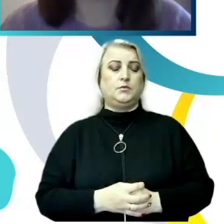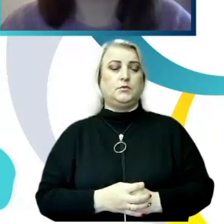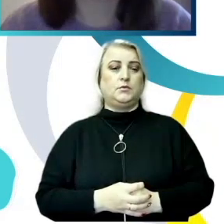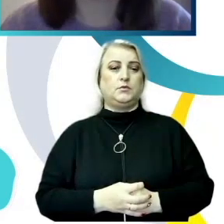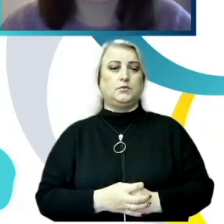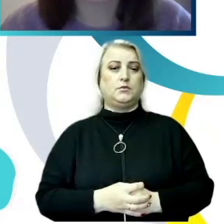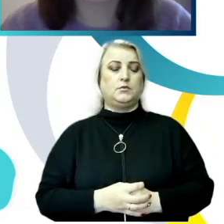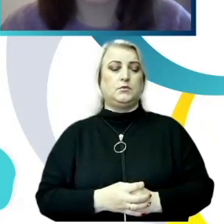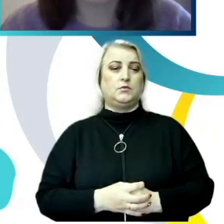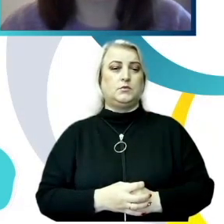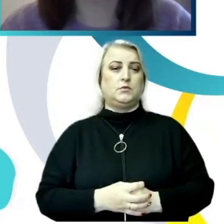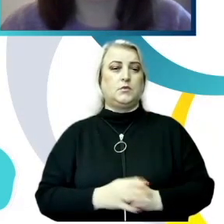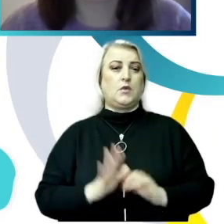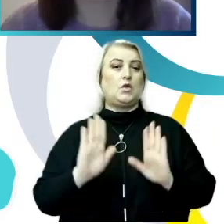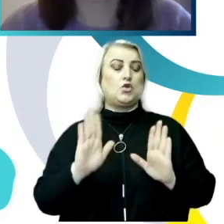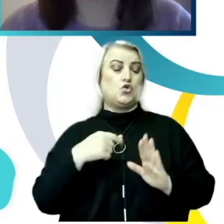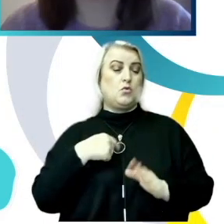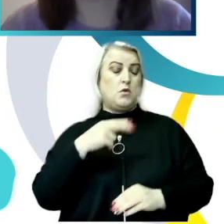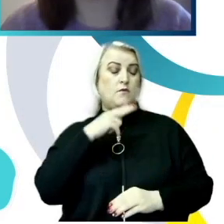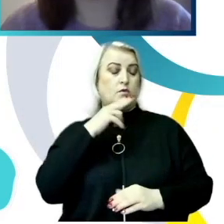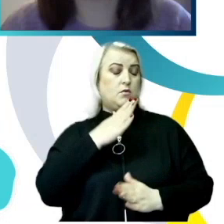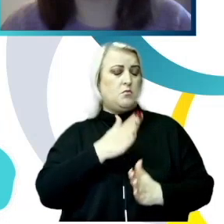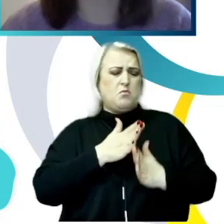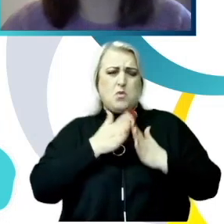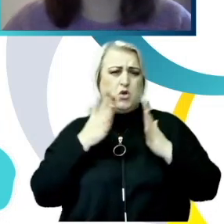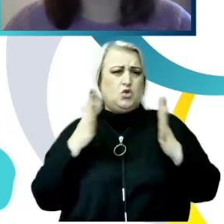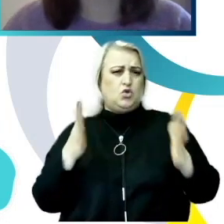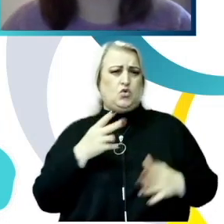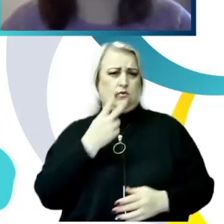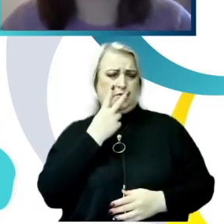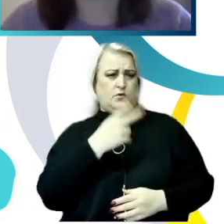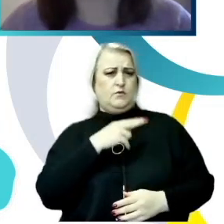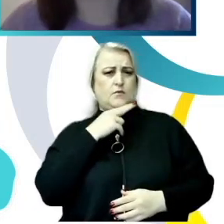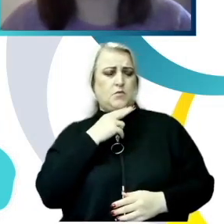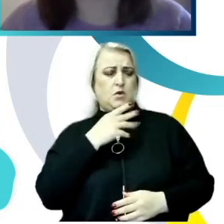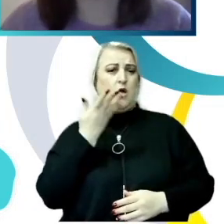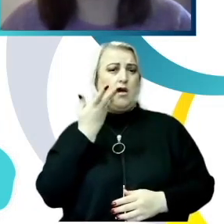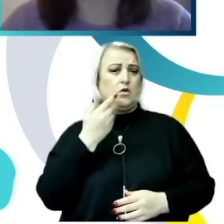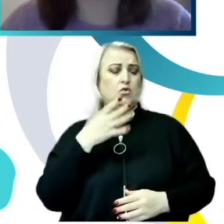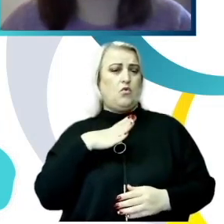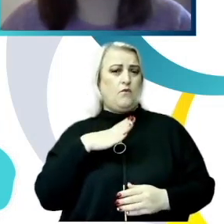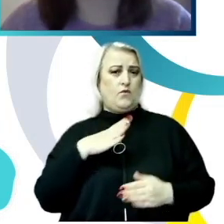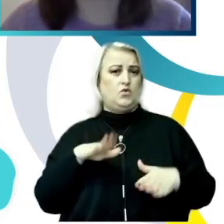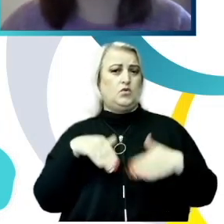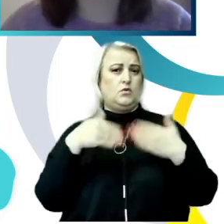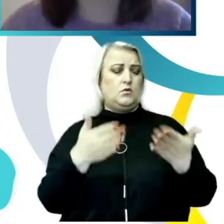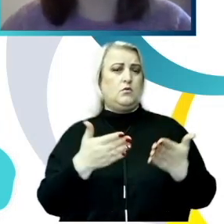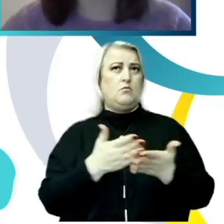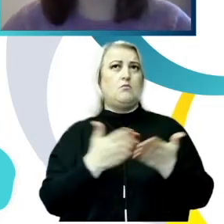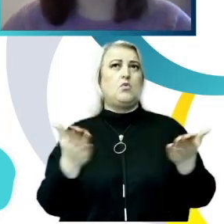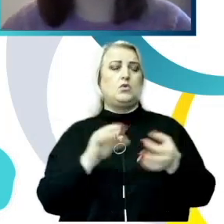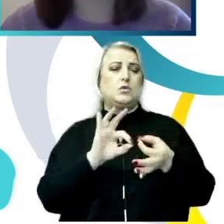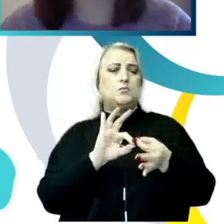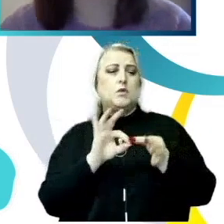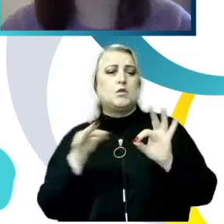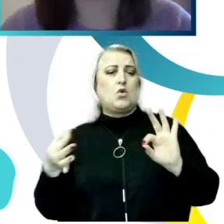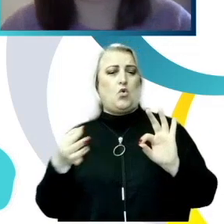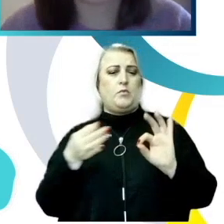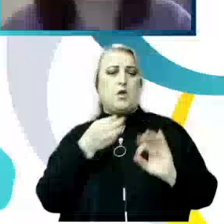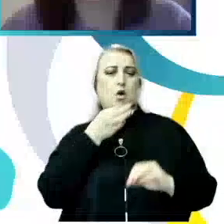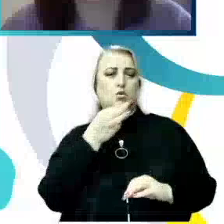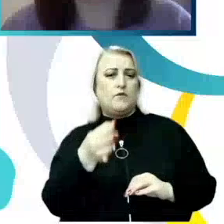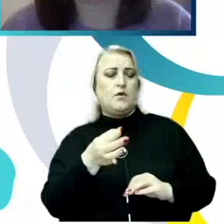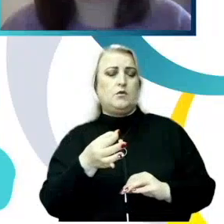ceea ce ne-a atras atenția este că atunci când au fost oferite opțiuni mai detaliate de răspuns ce sunt